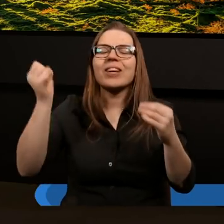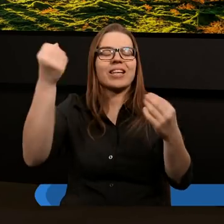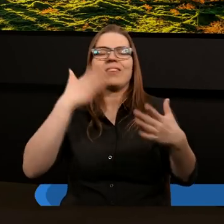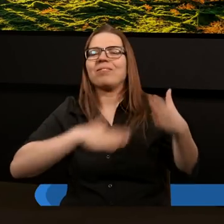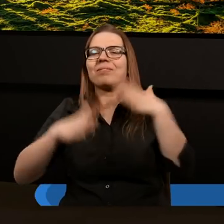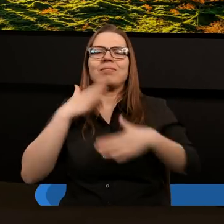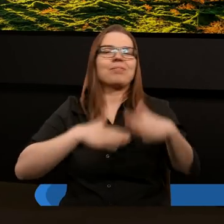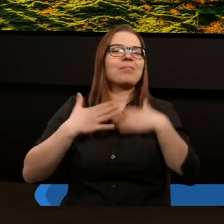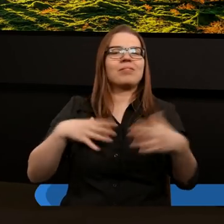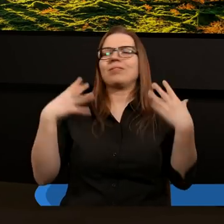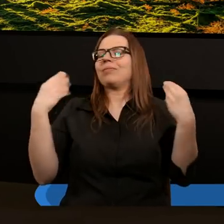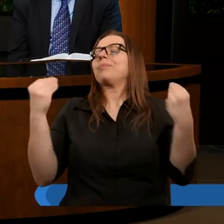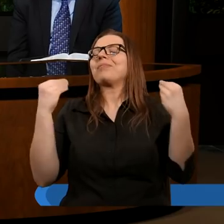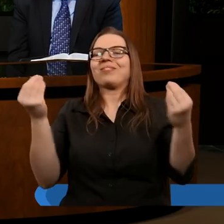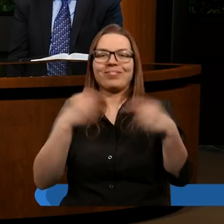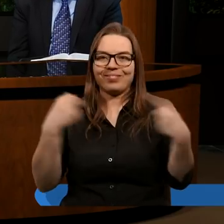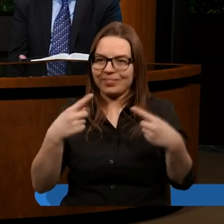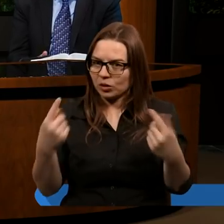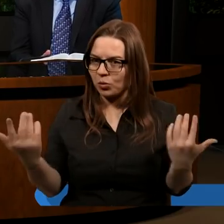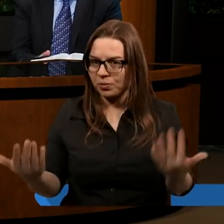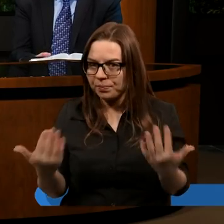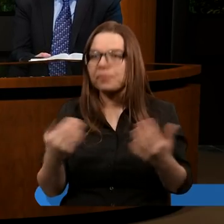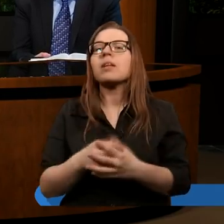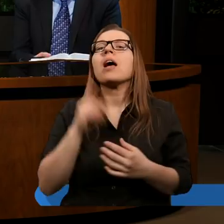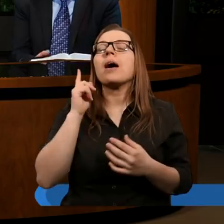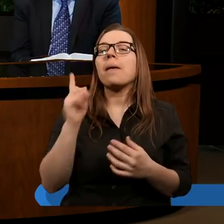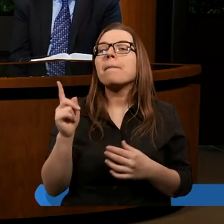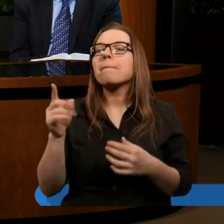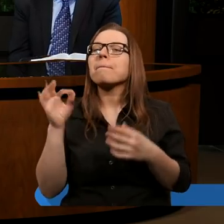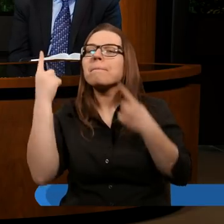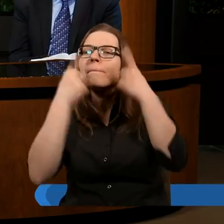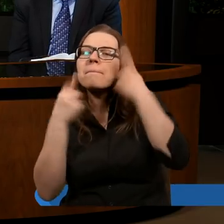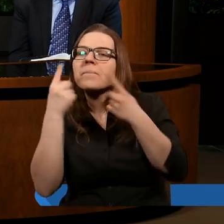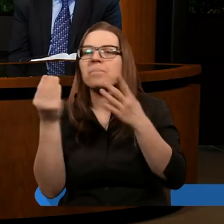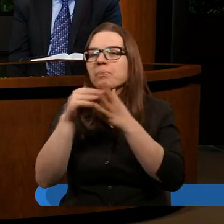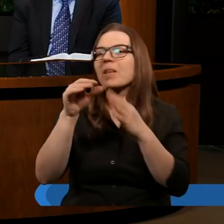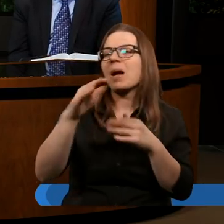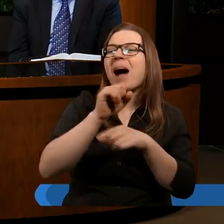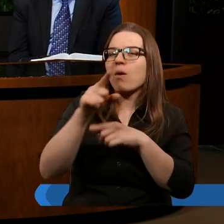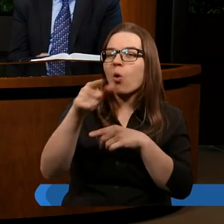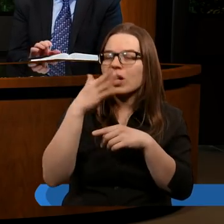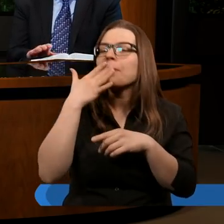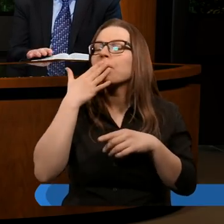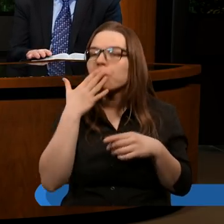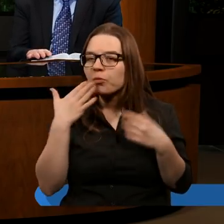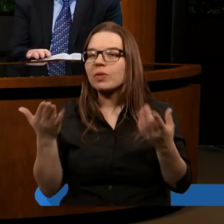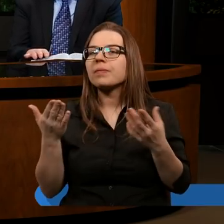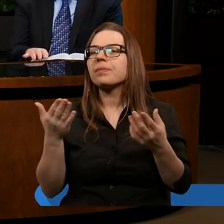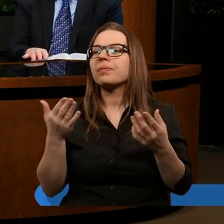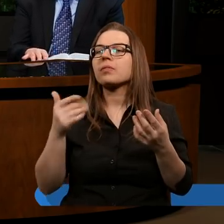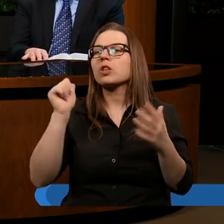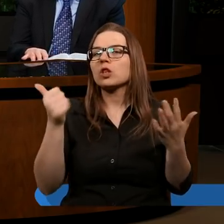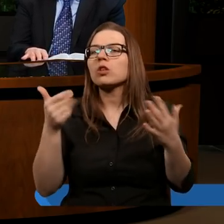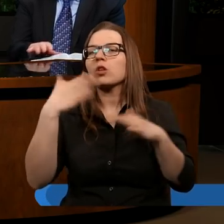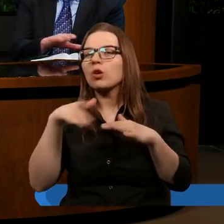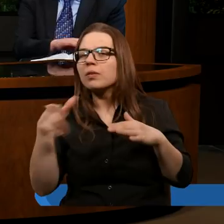No przepiękna wizja. Jeśli mogę dodać pewną myśl do tego, co powiedziała Małgosia, bo szósty